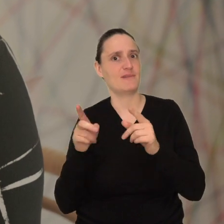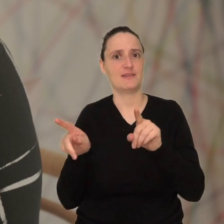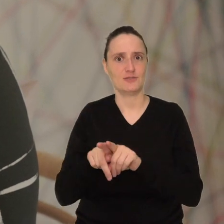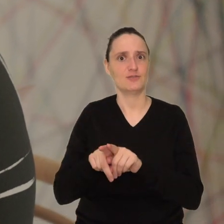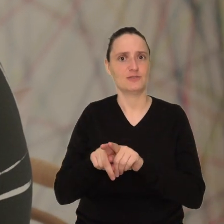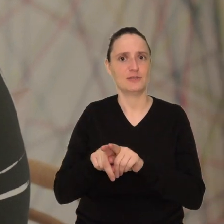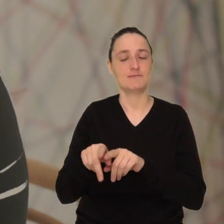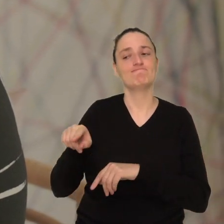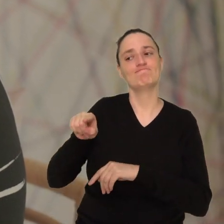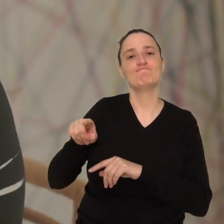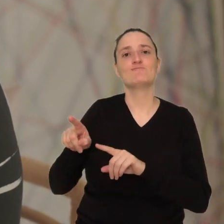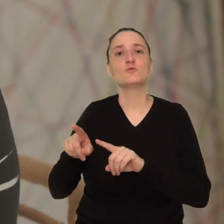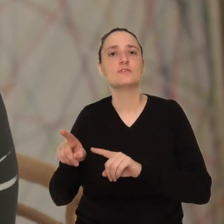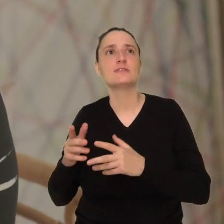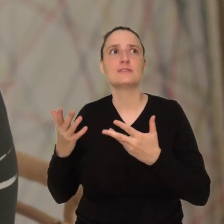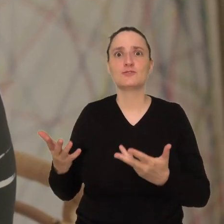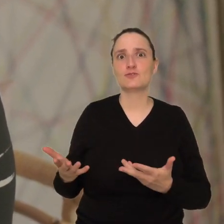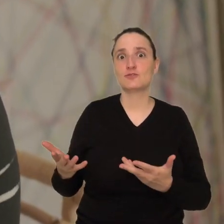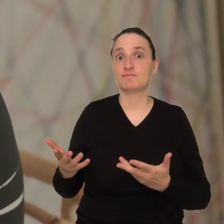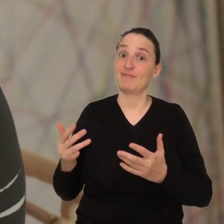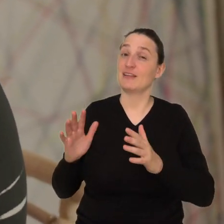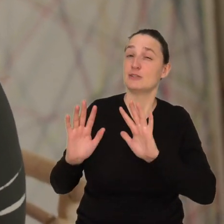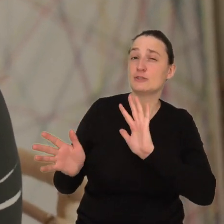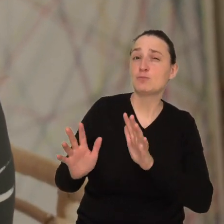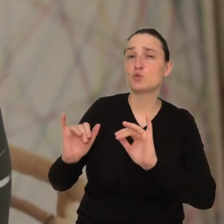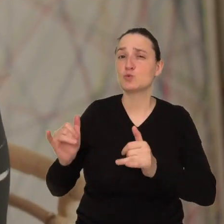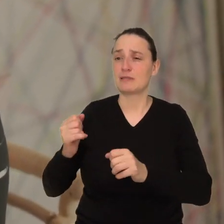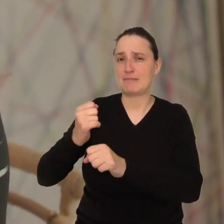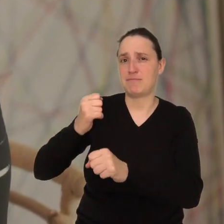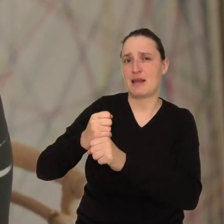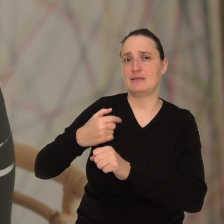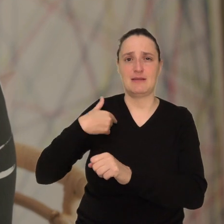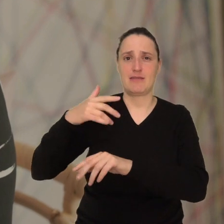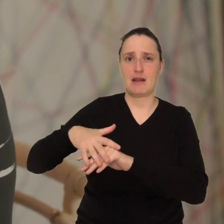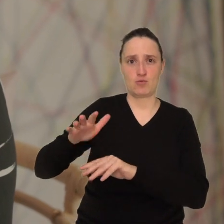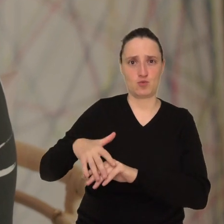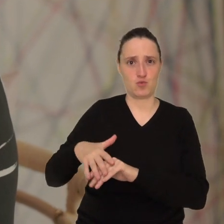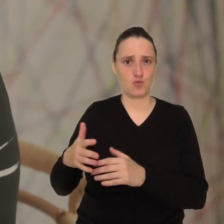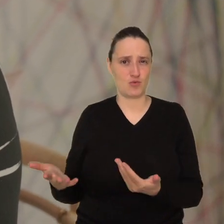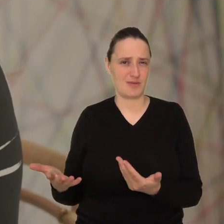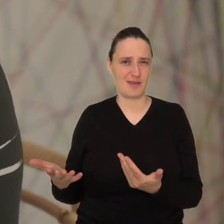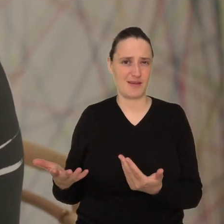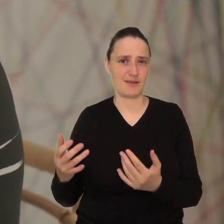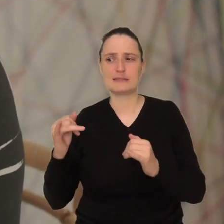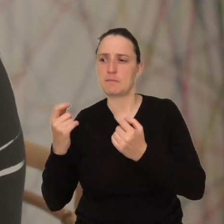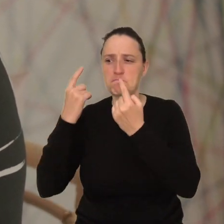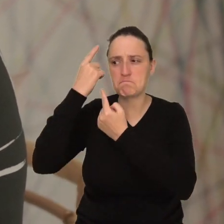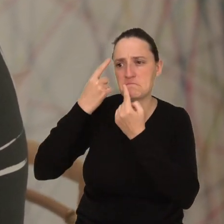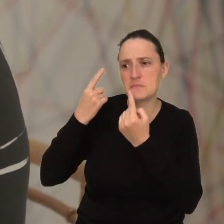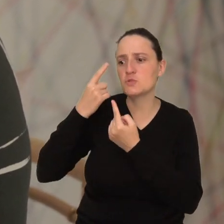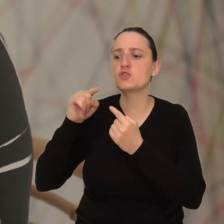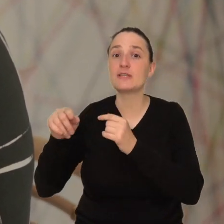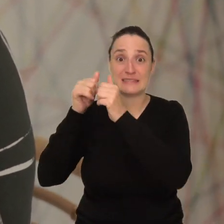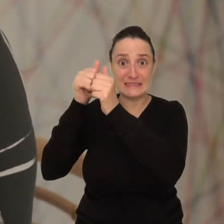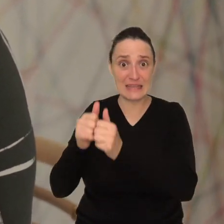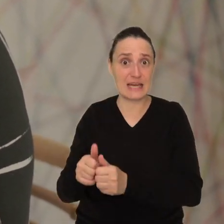świadczą o tym, w jaki sposób podchodzimy do pracy zawodowej, jaki mamy stosunek do tych